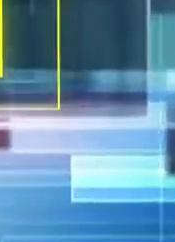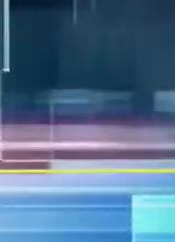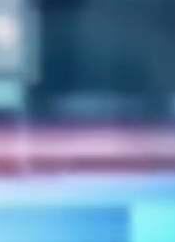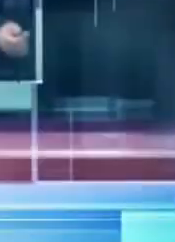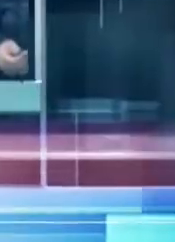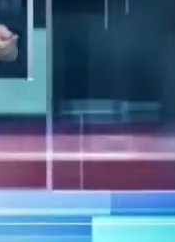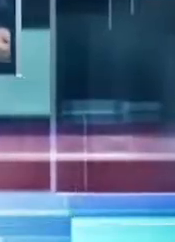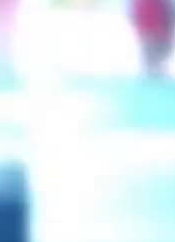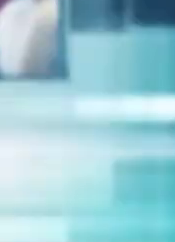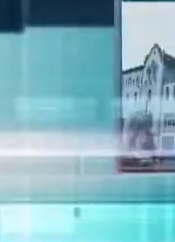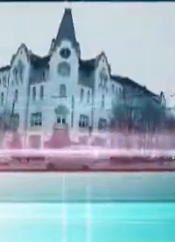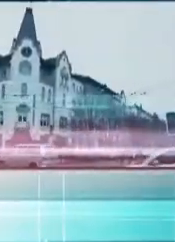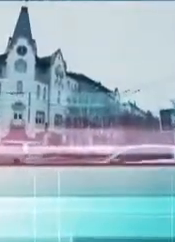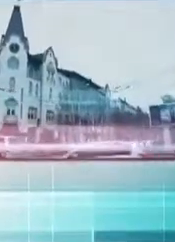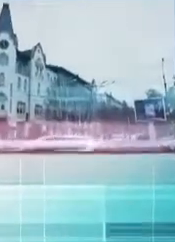Девушки отдыхают